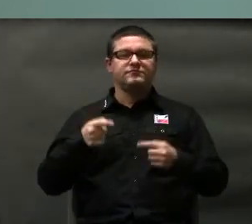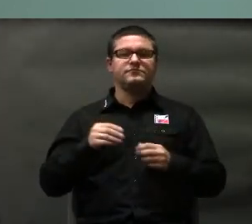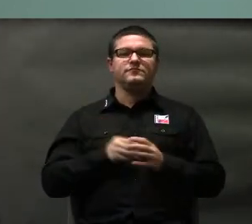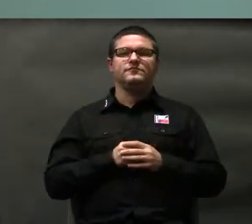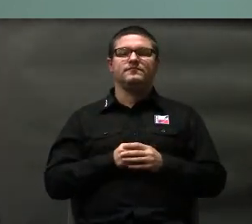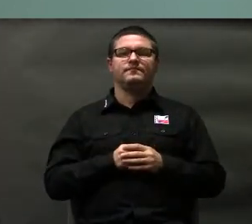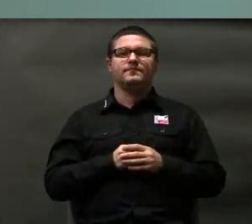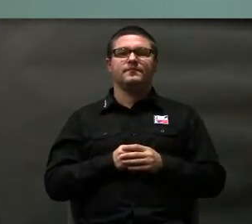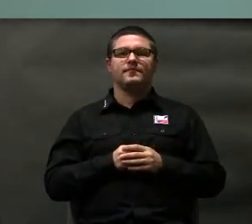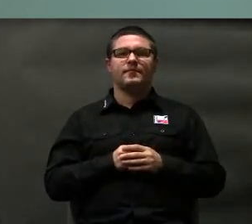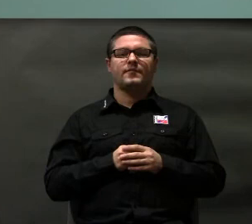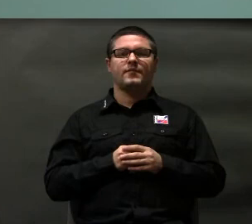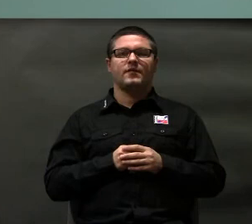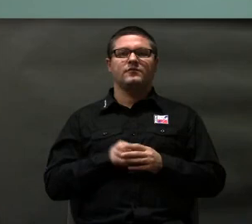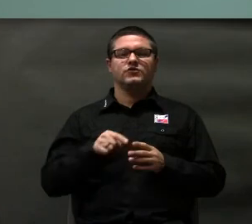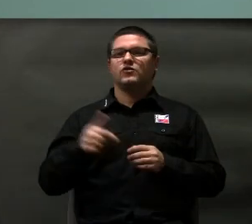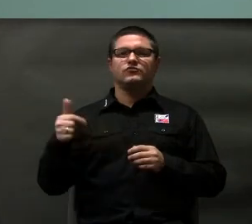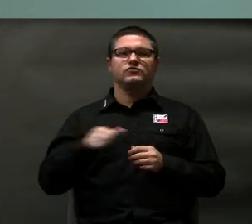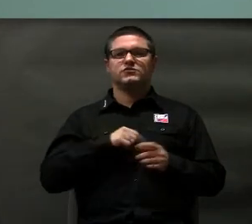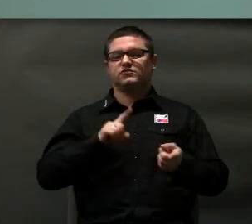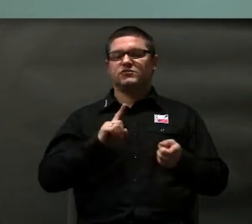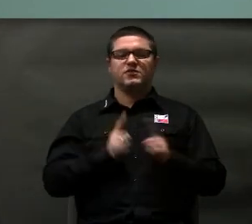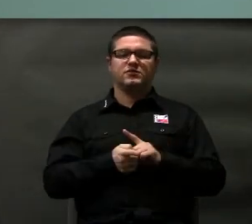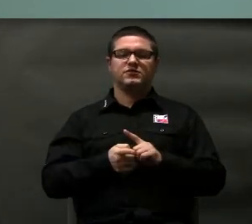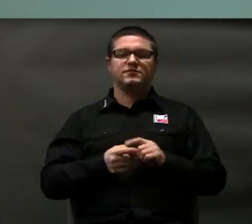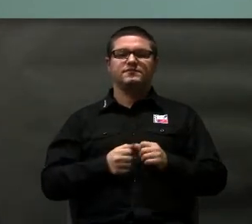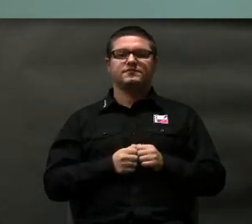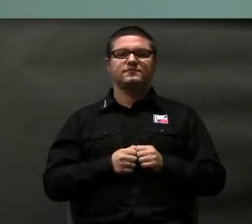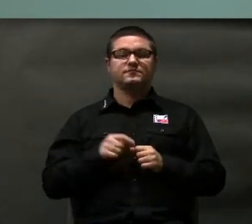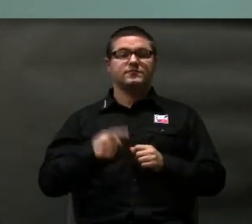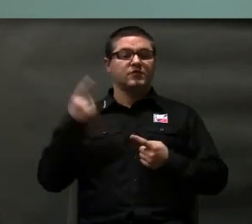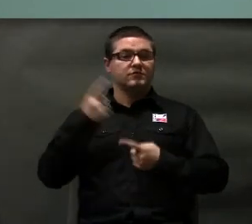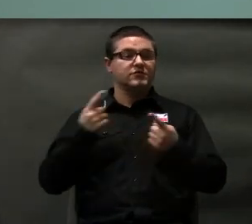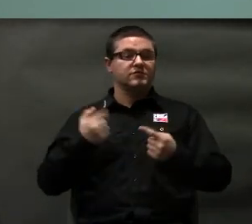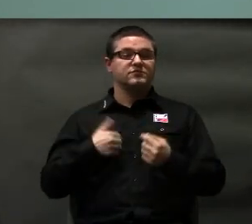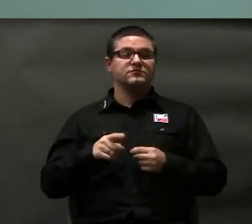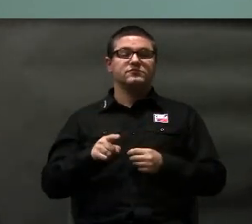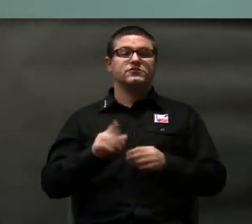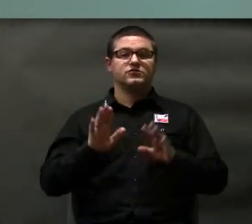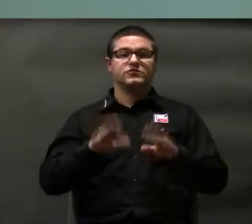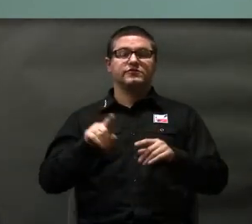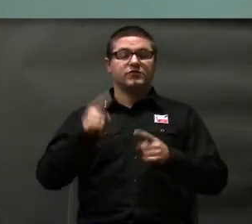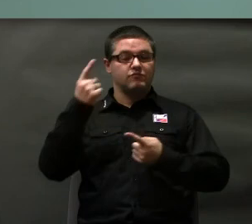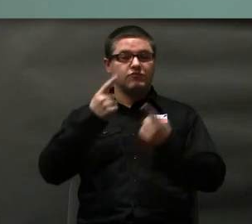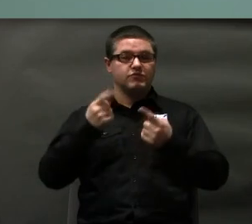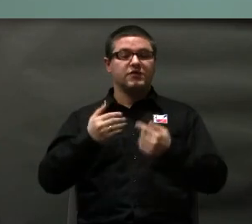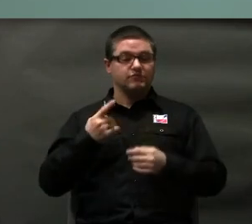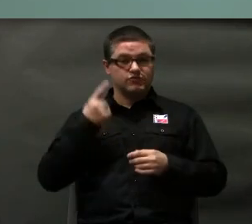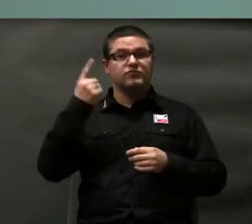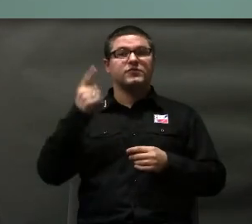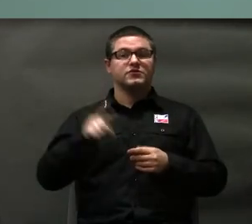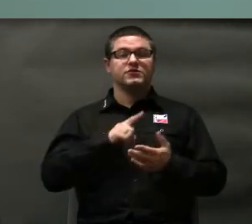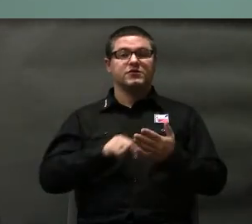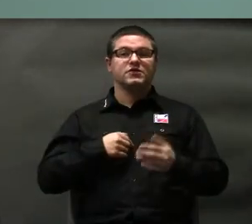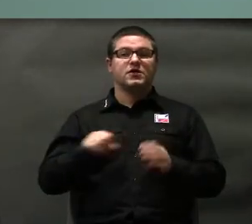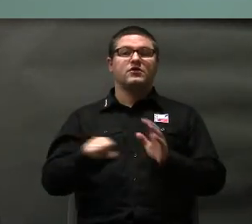to się musi zmienić. I z tą myślą chciałbym Państwa zostawić. Jeszcze raz przypominając